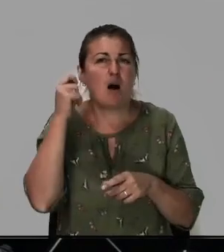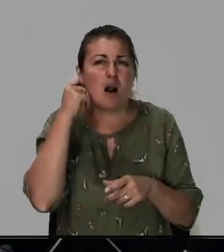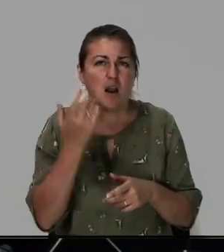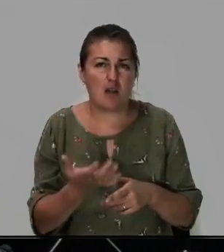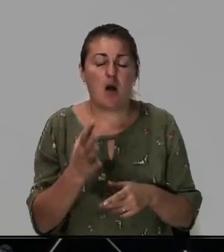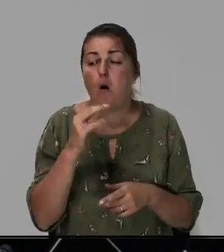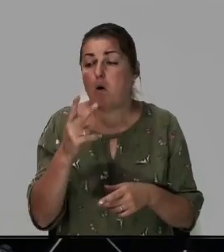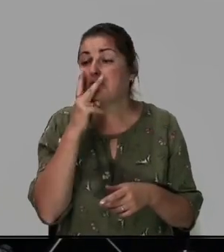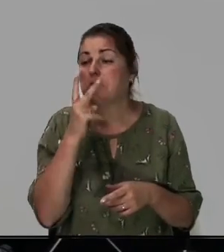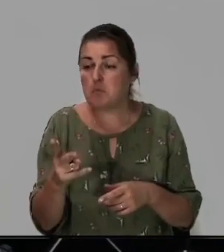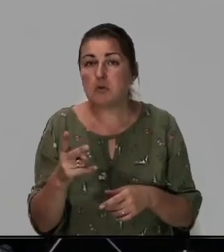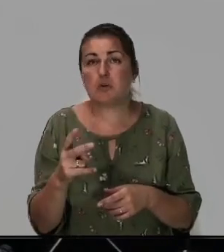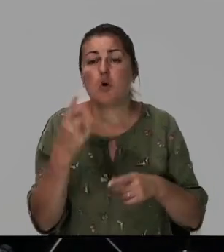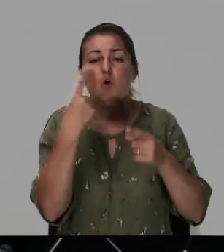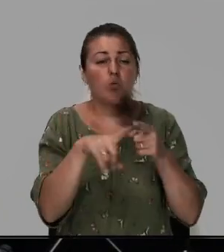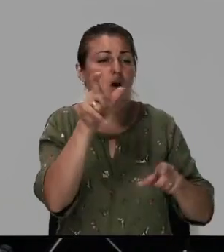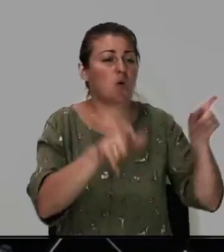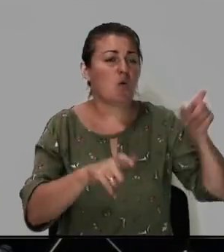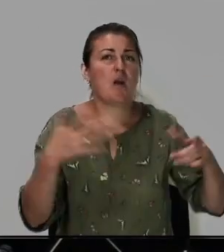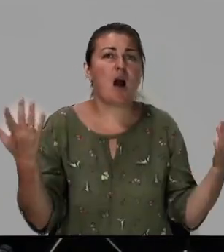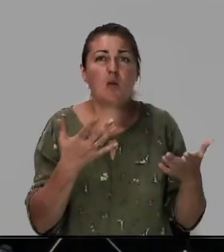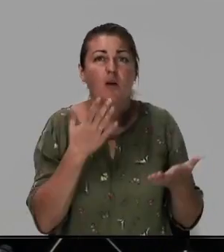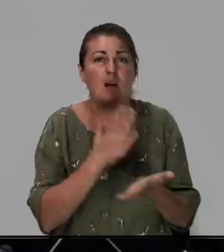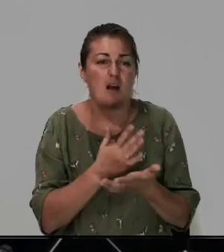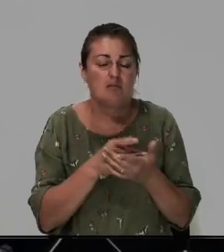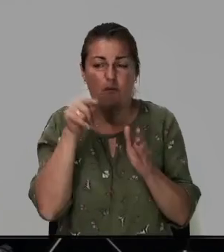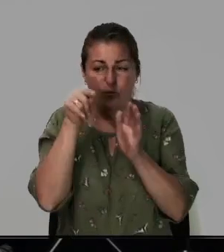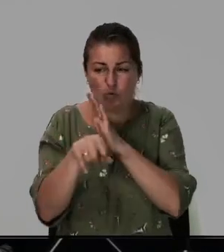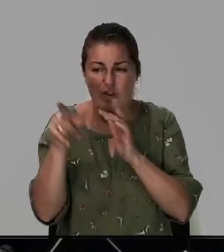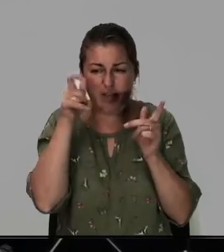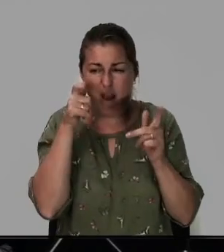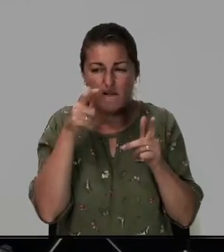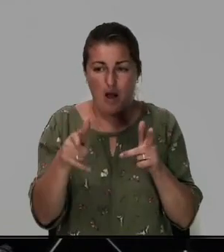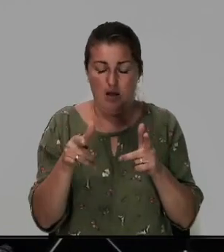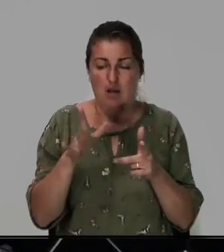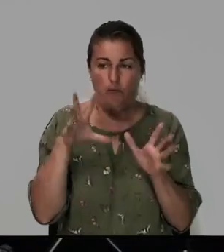он смотрит на других людей которые обладаем их дьяволом в синагоге